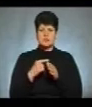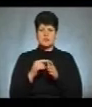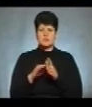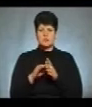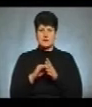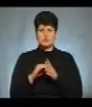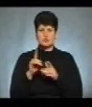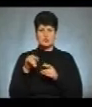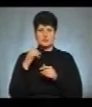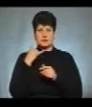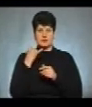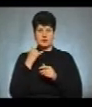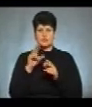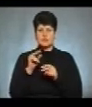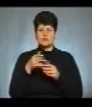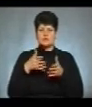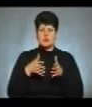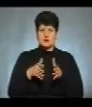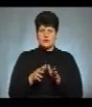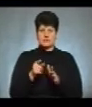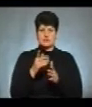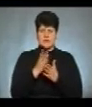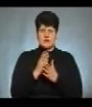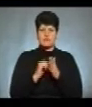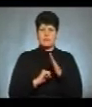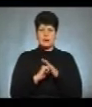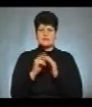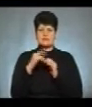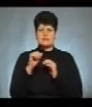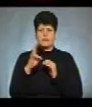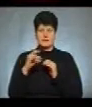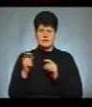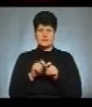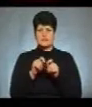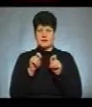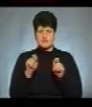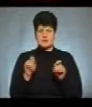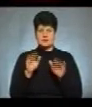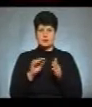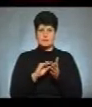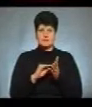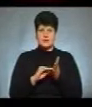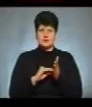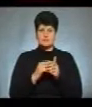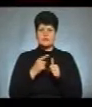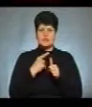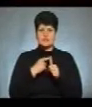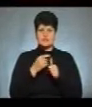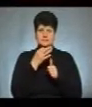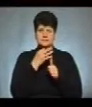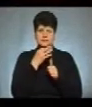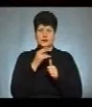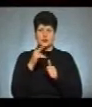номер телефону, дату народження. Находиться в базі даних, відкривається. Потім пишемо назву препарата,